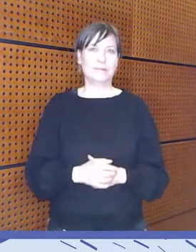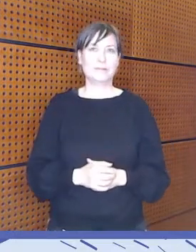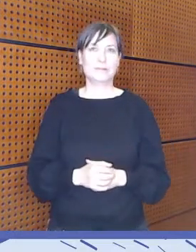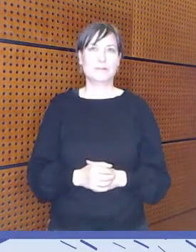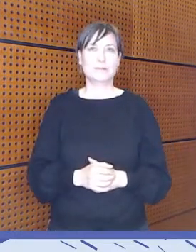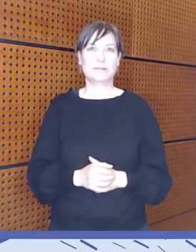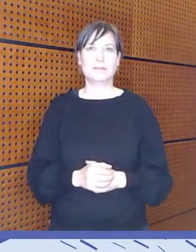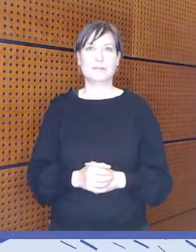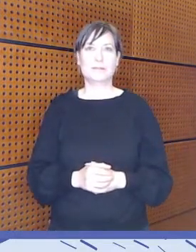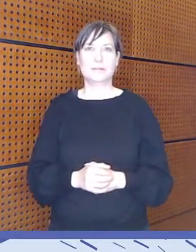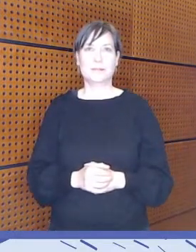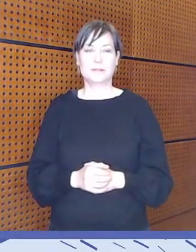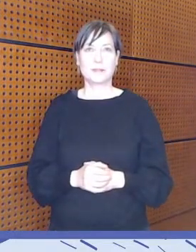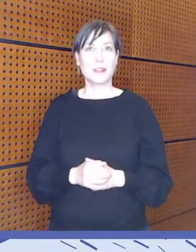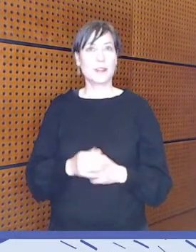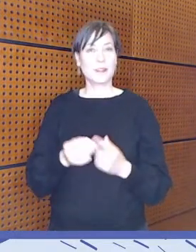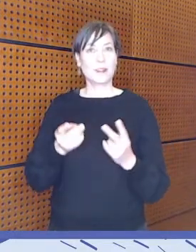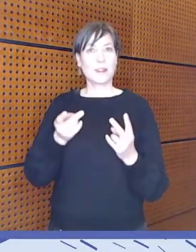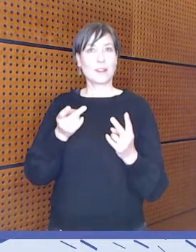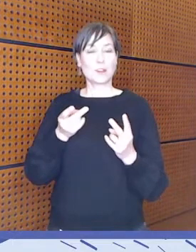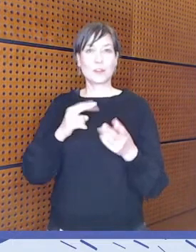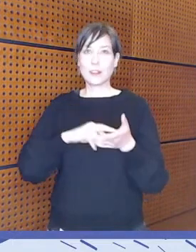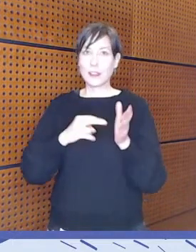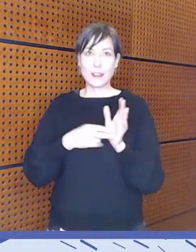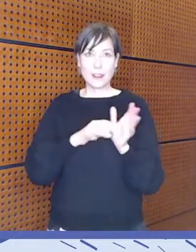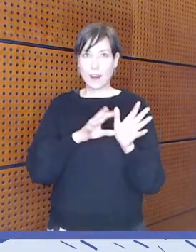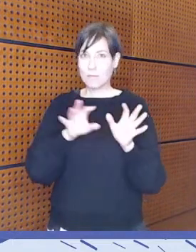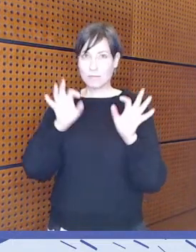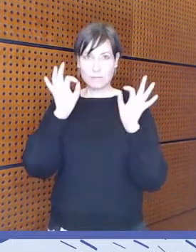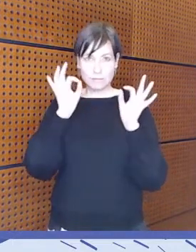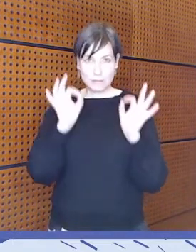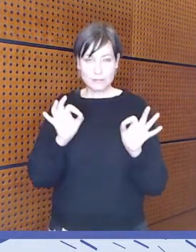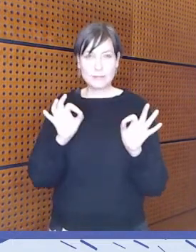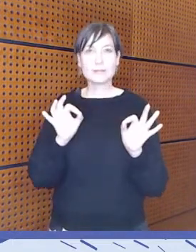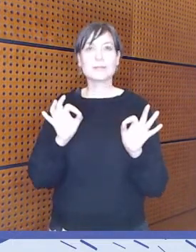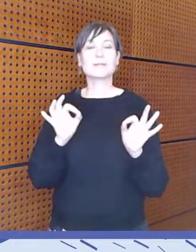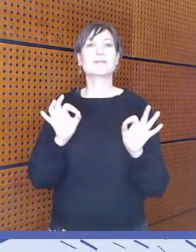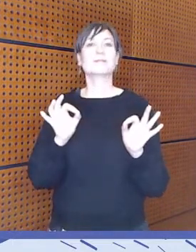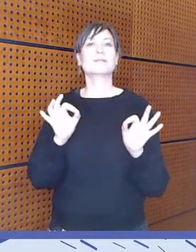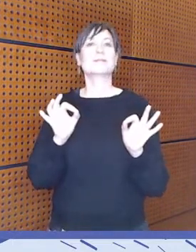Kunhan saadaan vielä tekniikka kuntoon, niin...